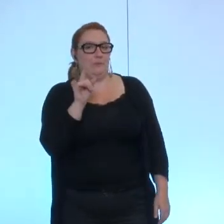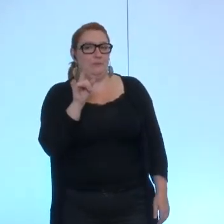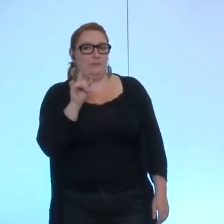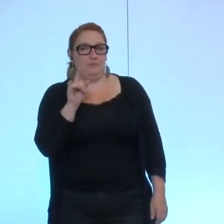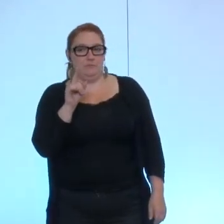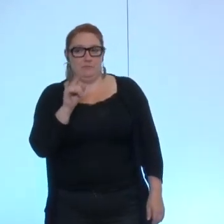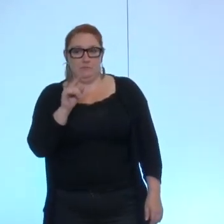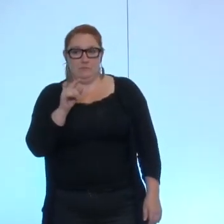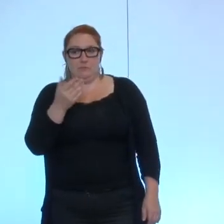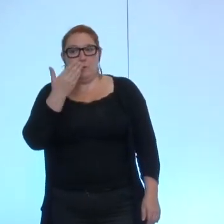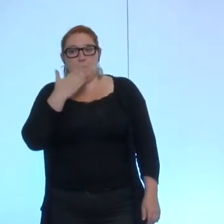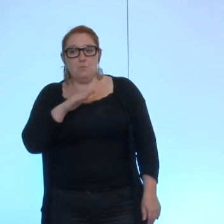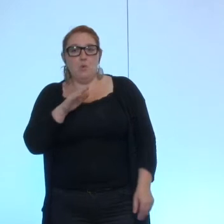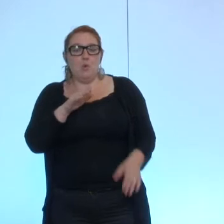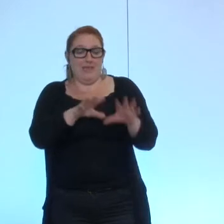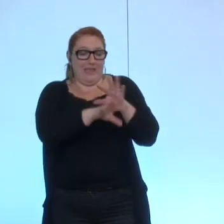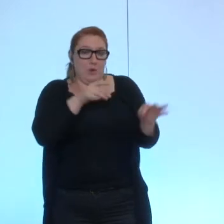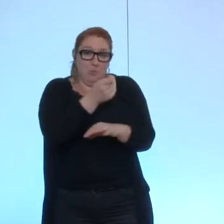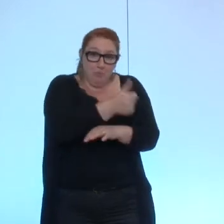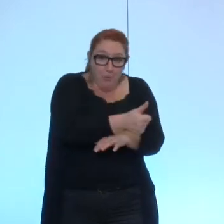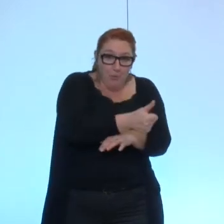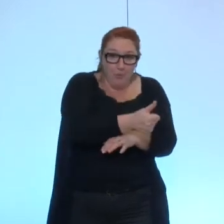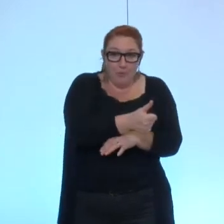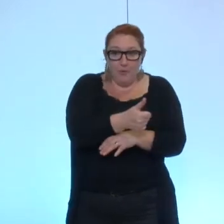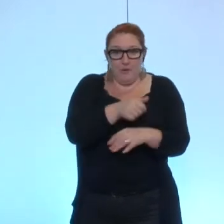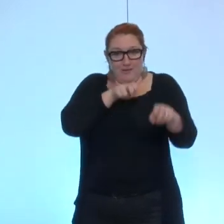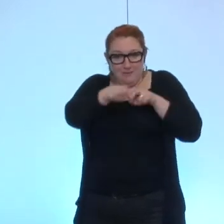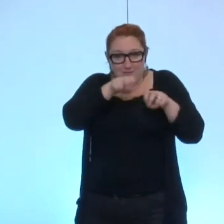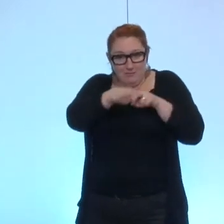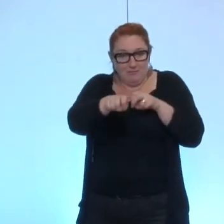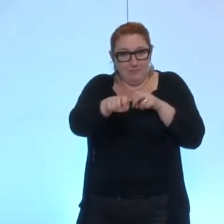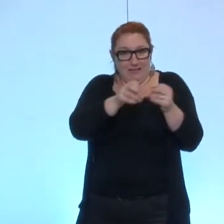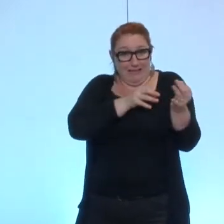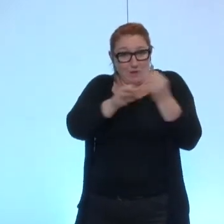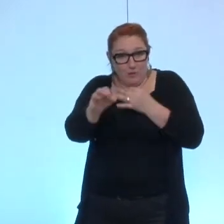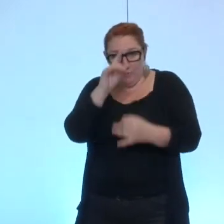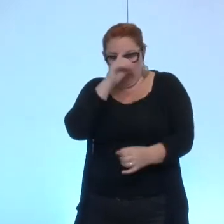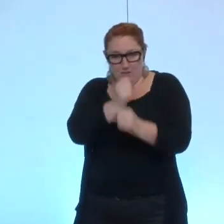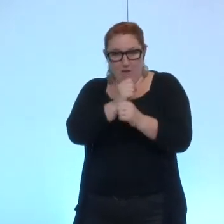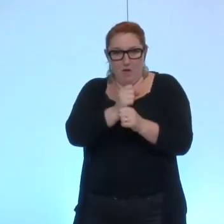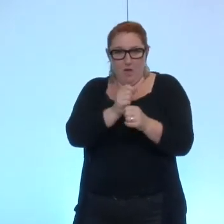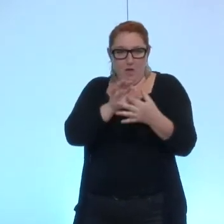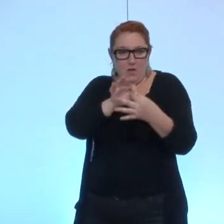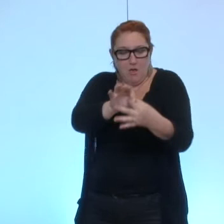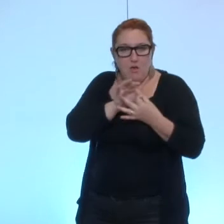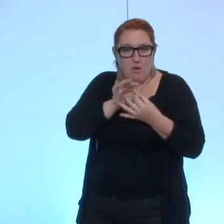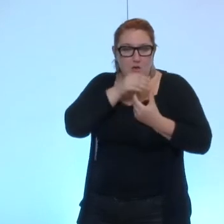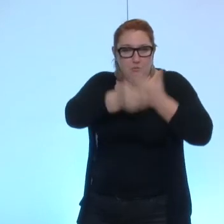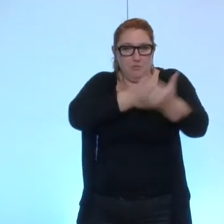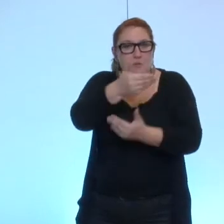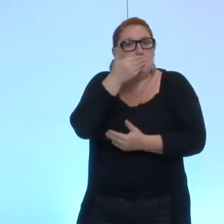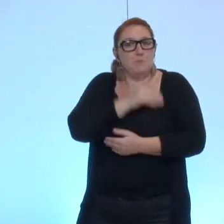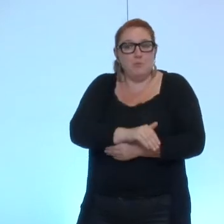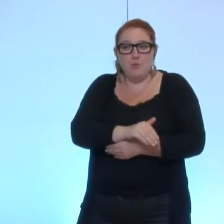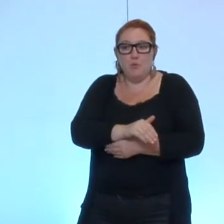et je continue de penser qu'il vaut mieux qu'il y ait un petit nombre d'élus et que les visites soient fréquentes puisque ça entretient le travail bilatéral plutôt